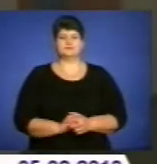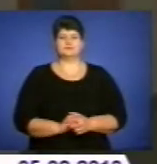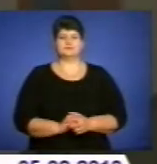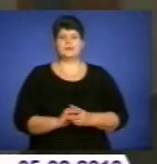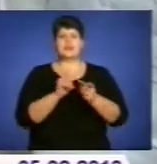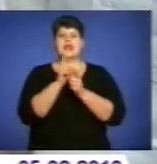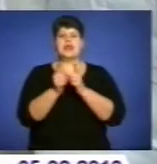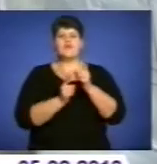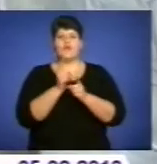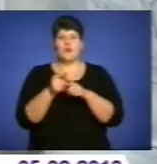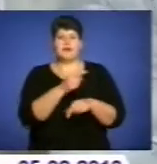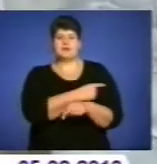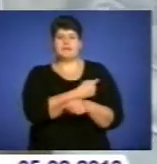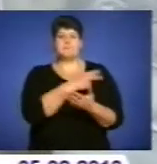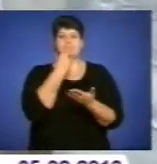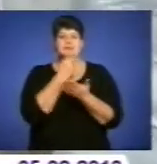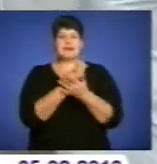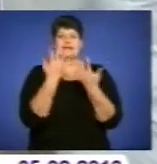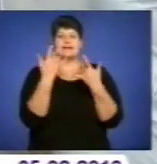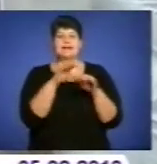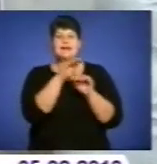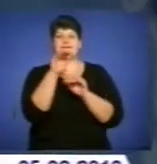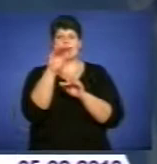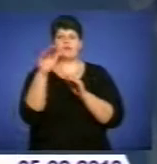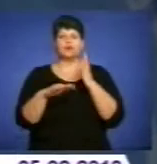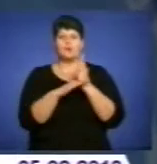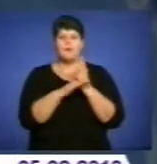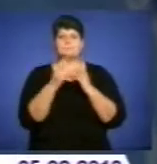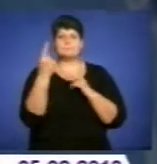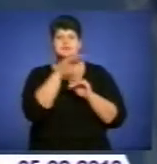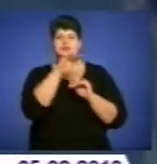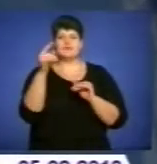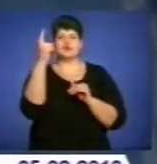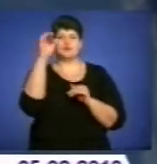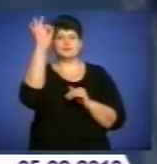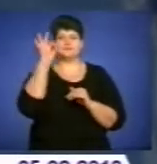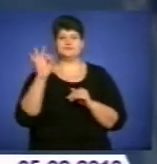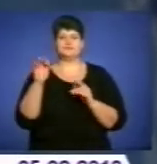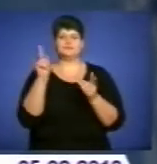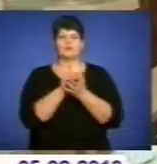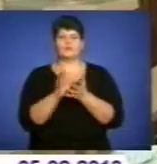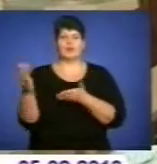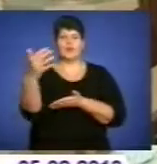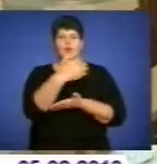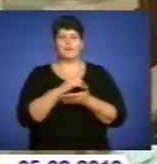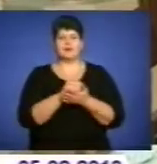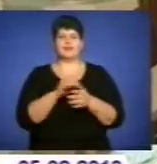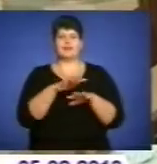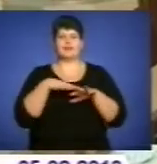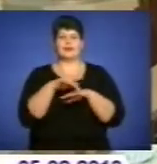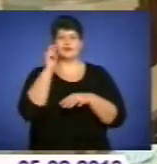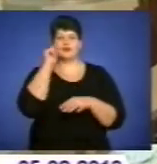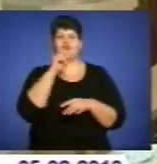Реформа медицини передбачає кількарівневу допомогу. Перший рівень має охопити 100% населення України. Передбачається, що усі звернення